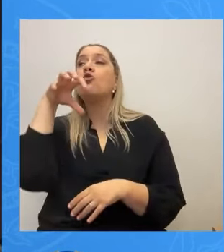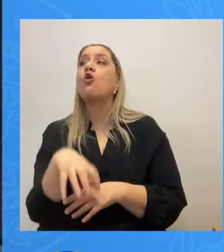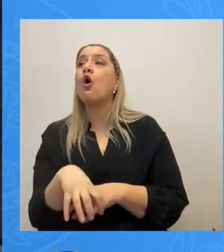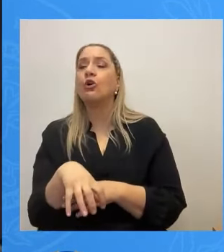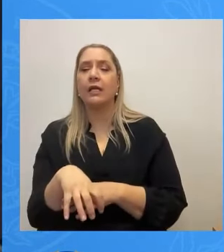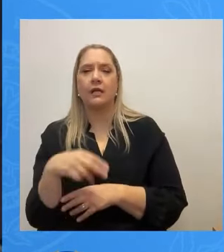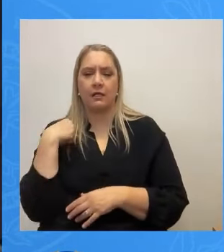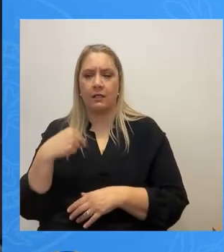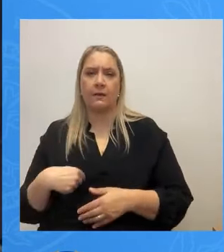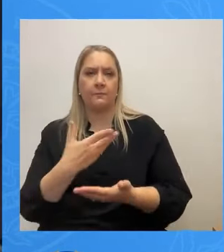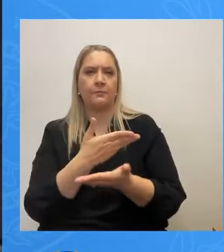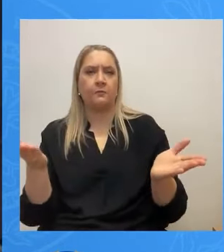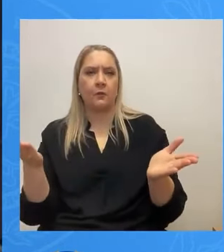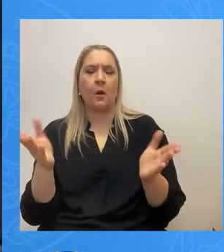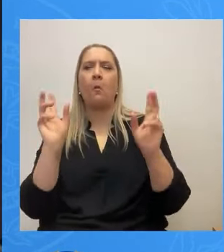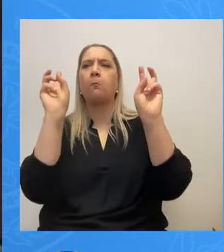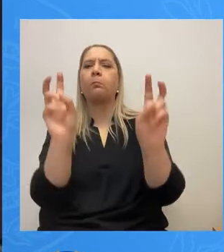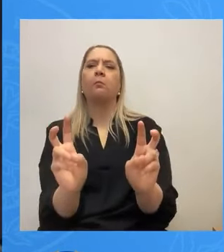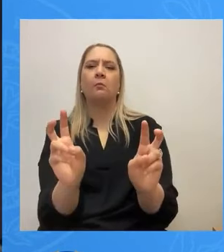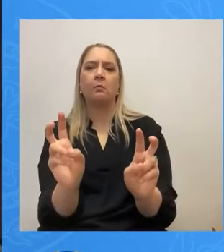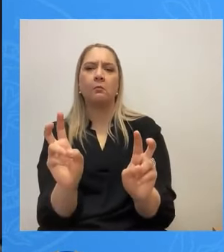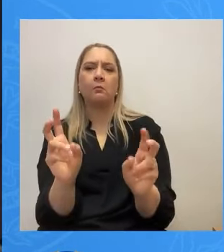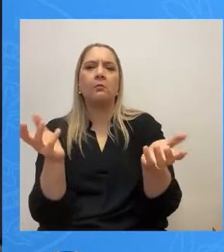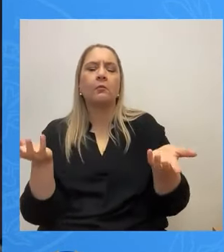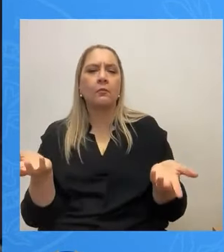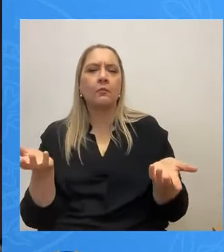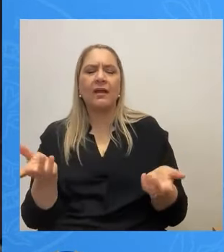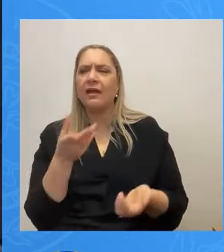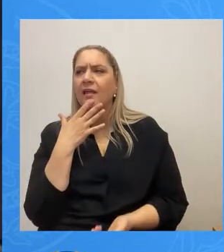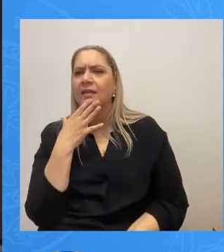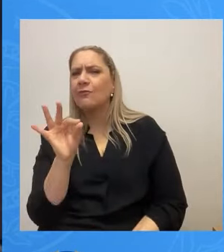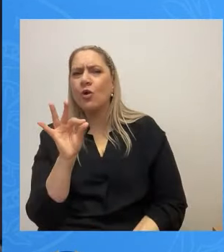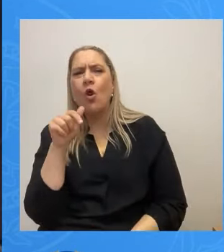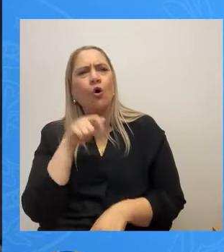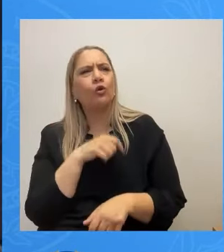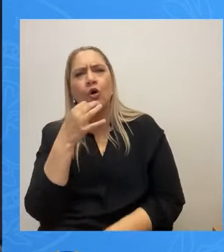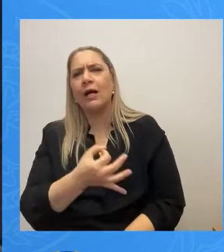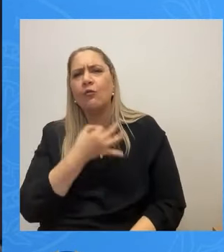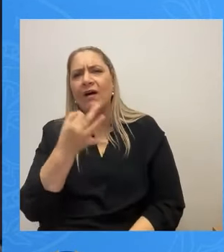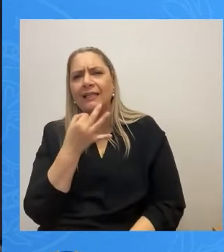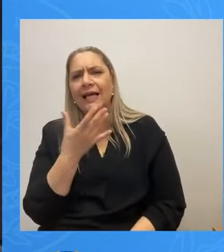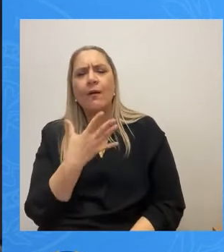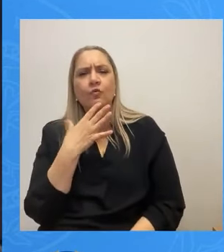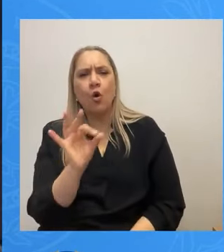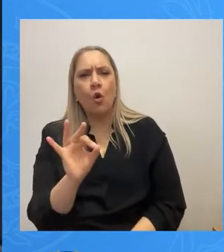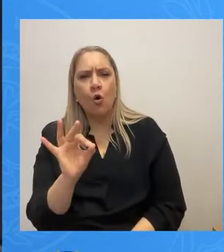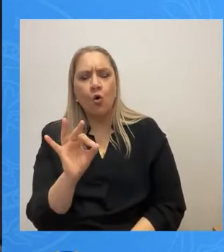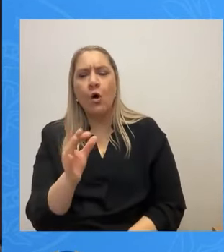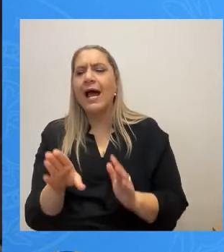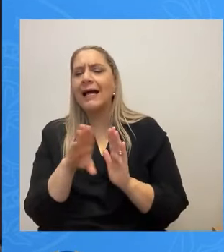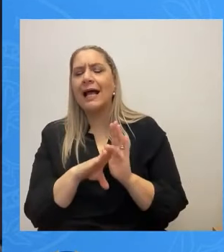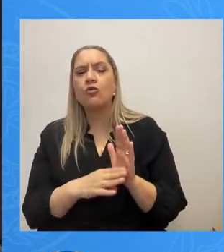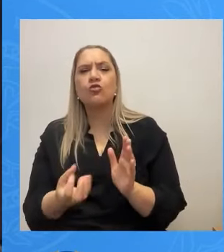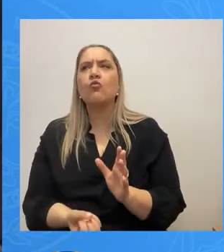περιοχή είναι αφημένα στη μοίρα τους. Γιατί γίνεται τώρα αυτή η κουβέντα. Ο νέος κανονισμός